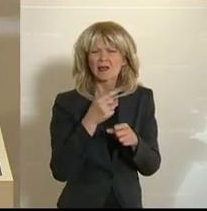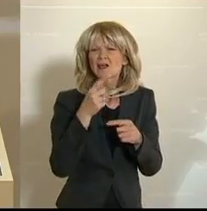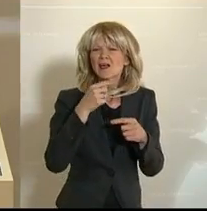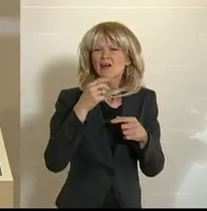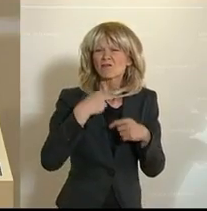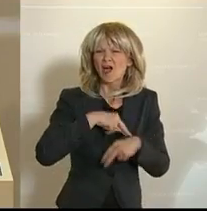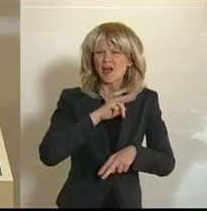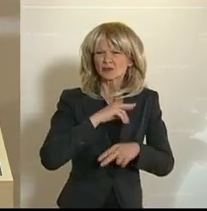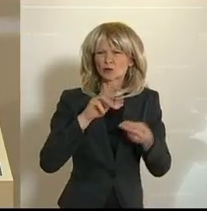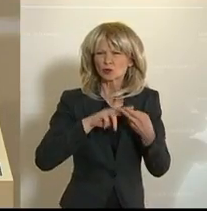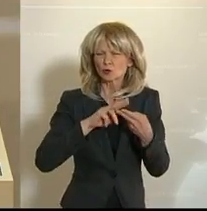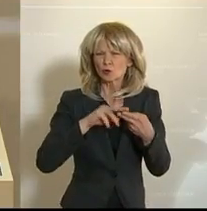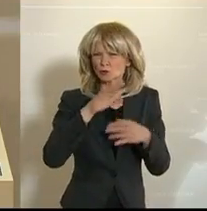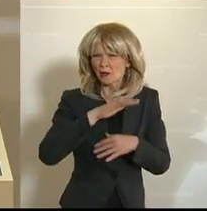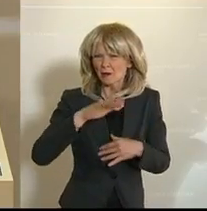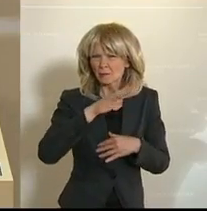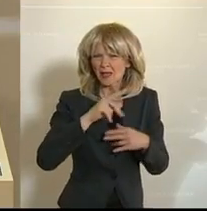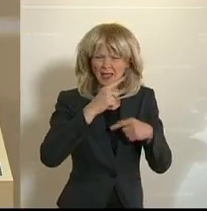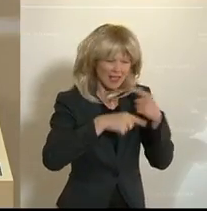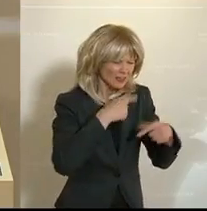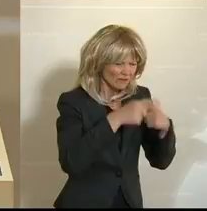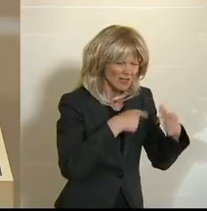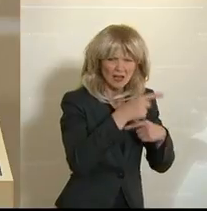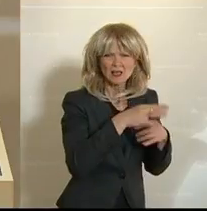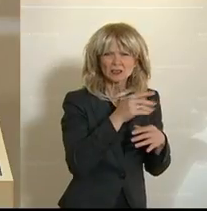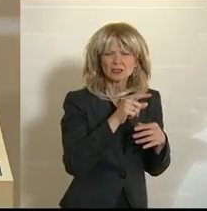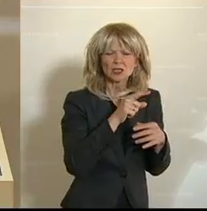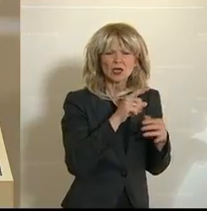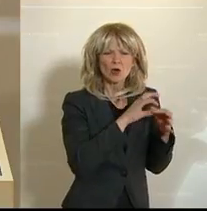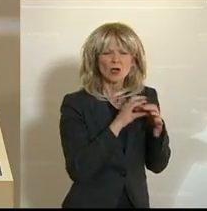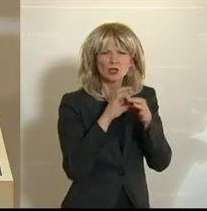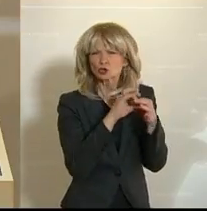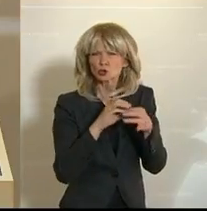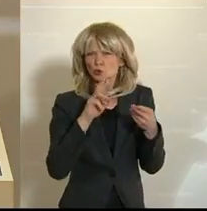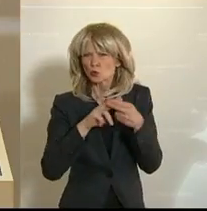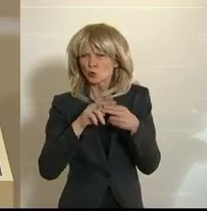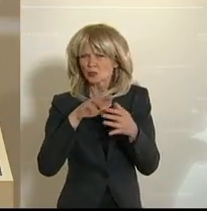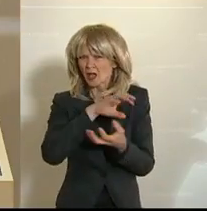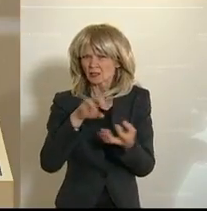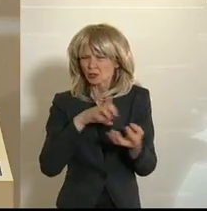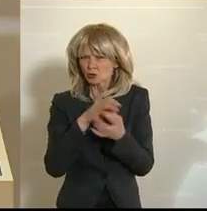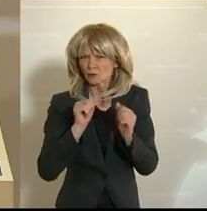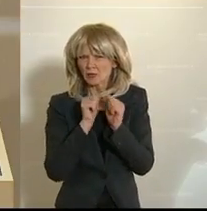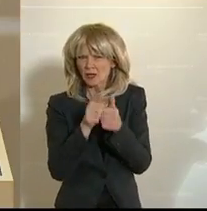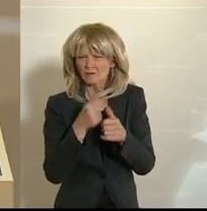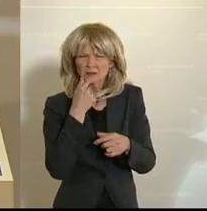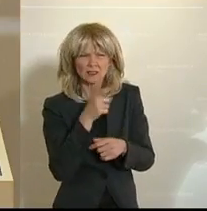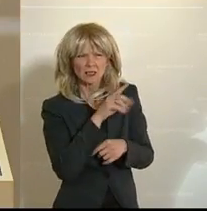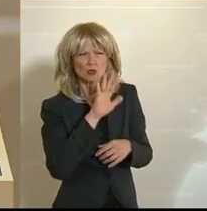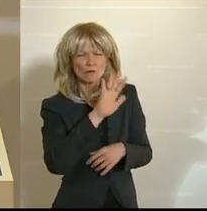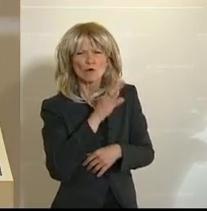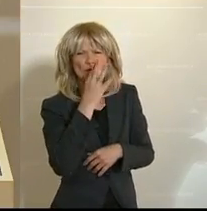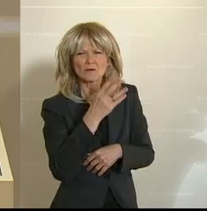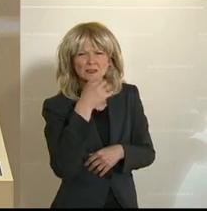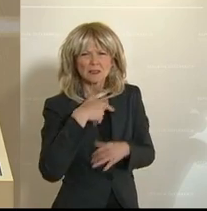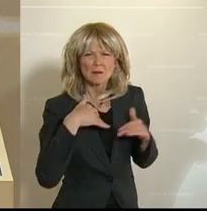Entwicklungshilfeorganisationen und Katastrophenhilfeorganisationen selber mit einem Ausfall von 45 Millionen rechnet. Und das nicht